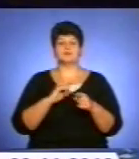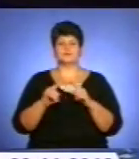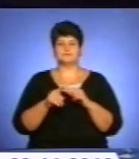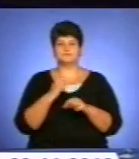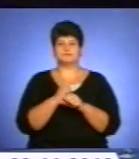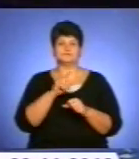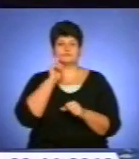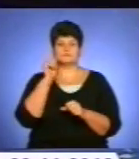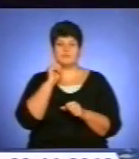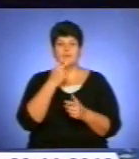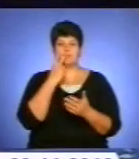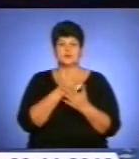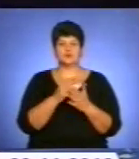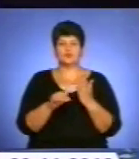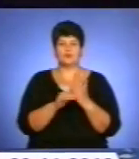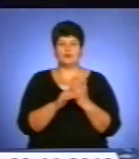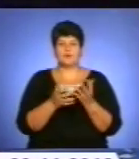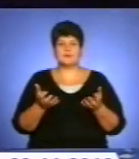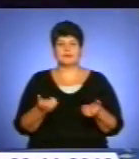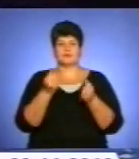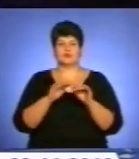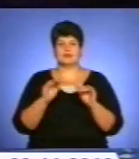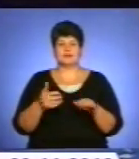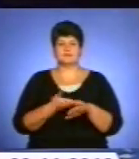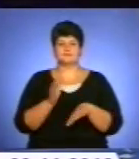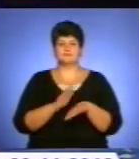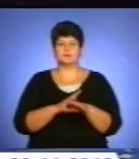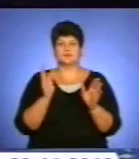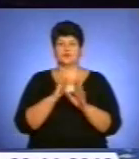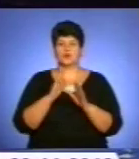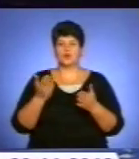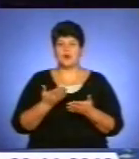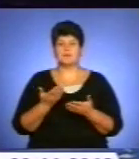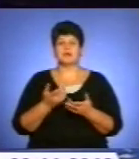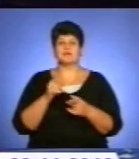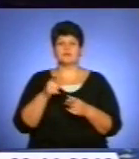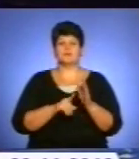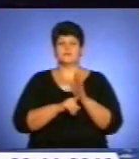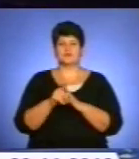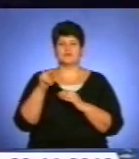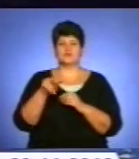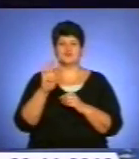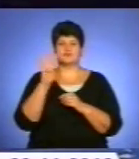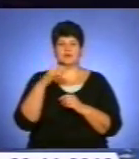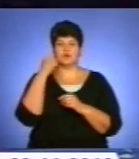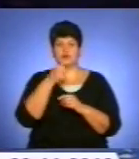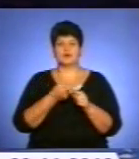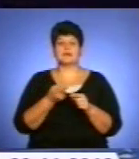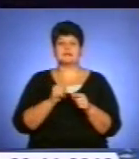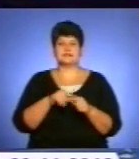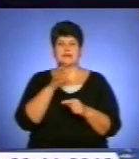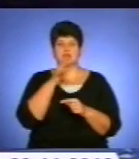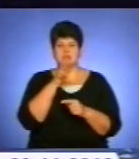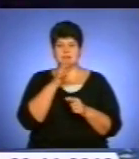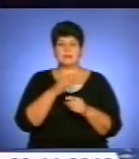передбачає допомогу і підтримку дітей зі складними долями. Проєкт діє з 2004 року і за цей час матеріальну допомогу